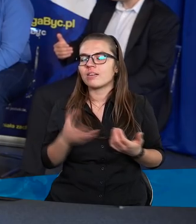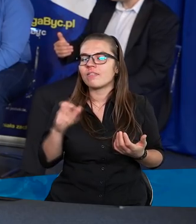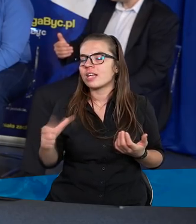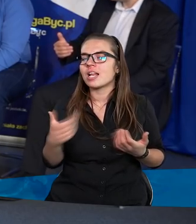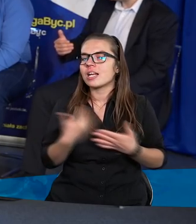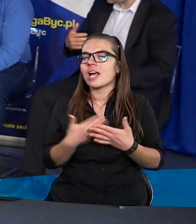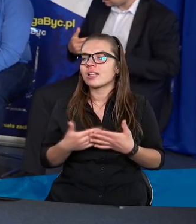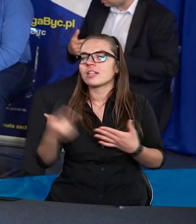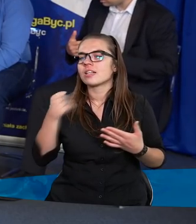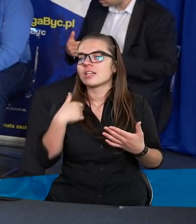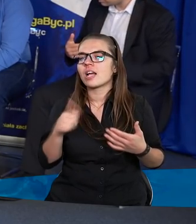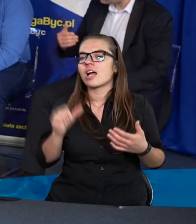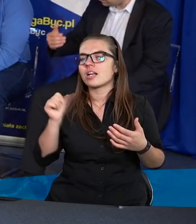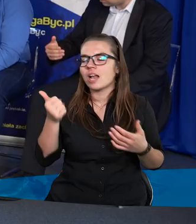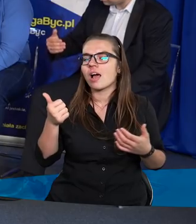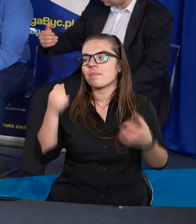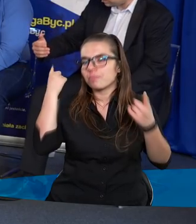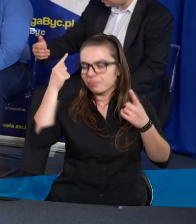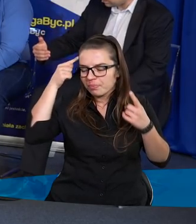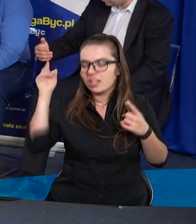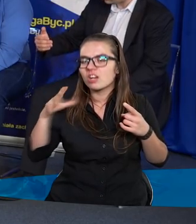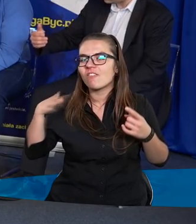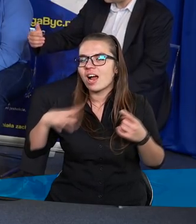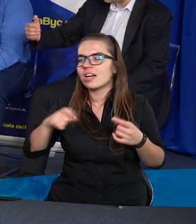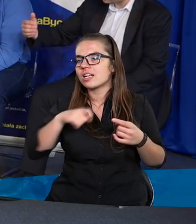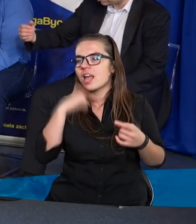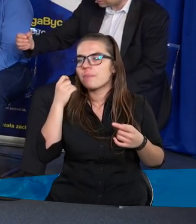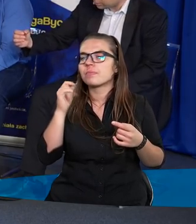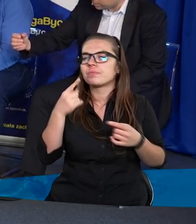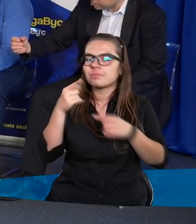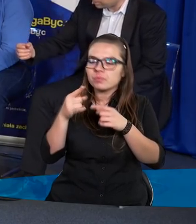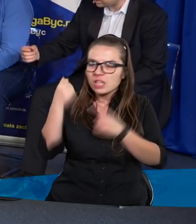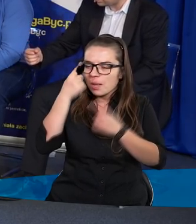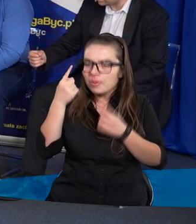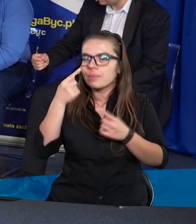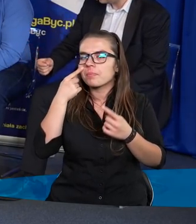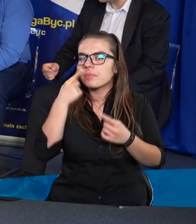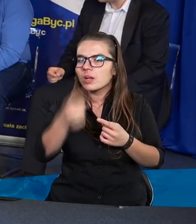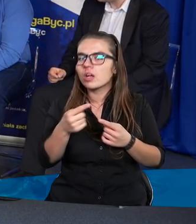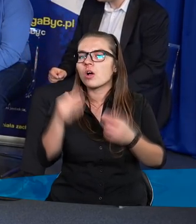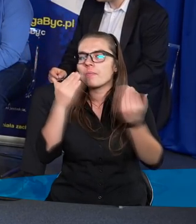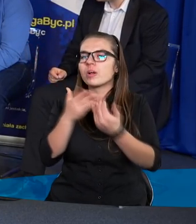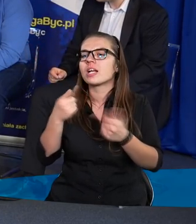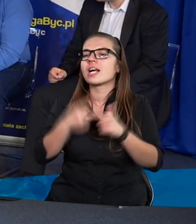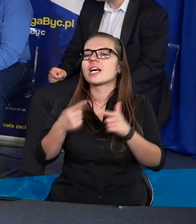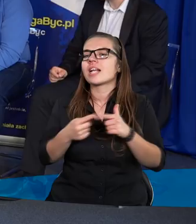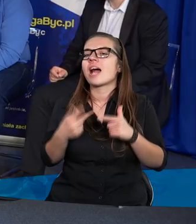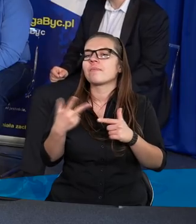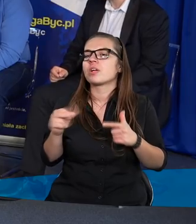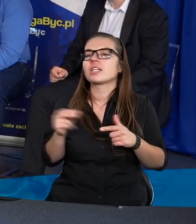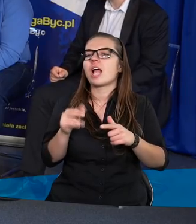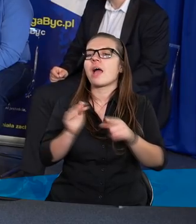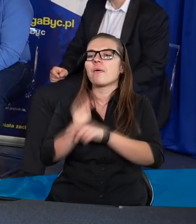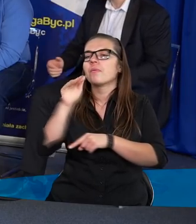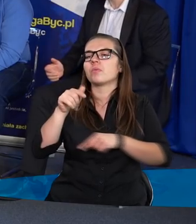Dlatego ja nauczyłem się, że warto lepiej poczynić troszeczkę głębsze badania, zanim otworzę swoje usta i